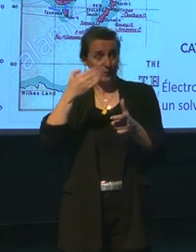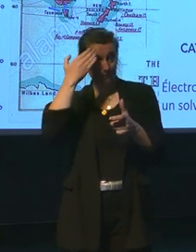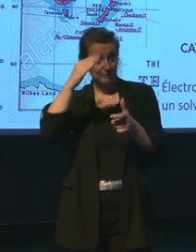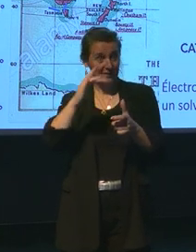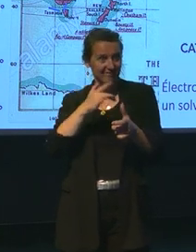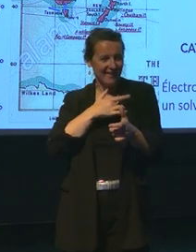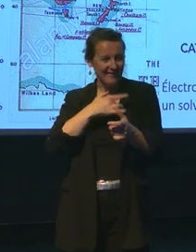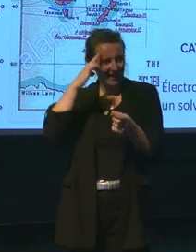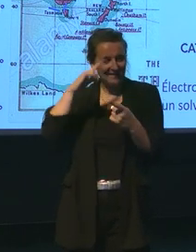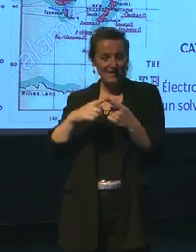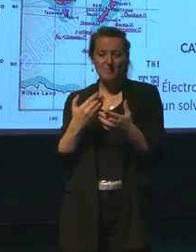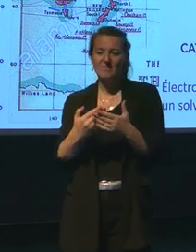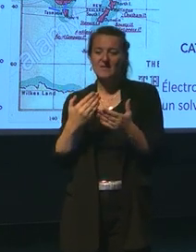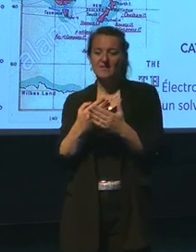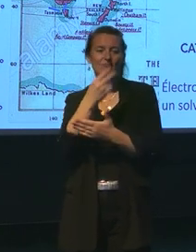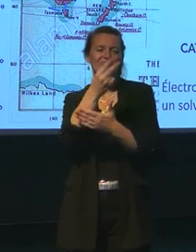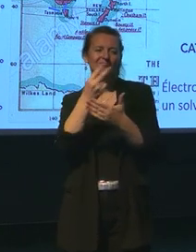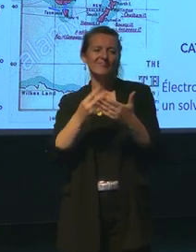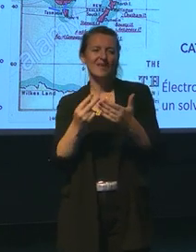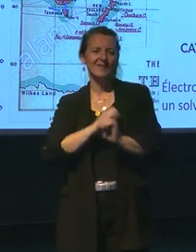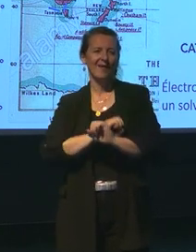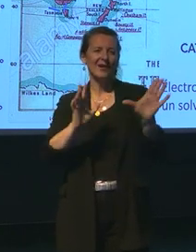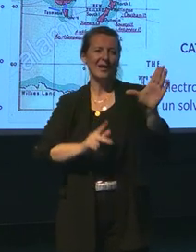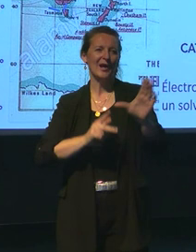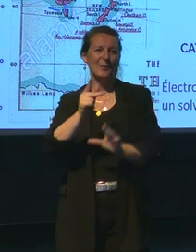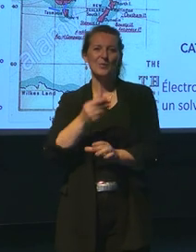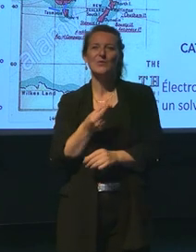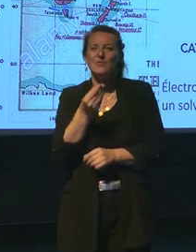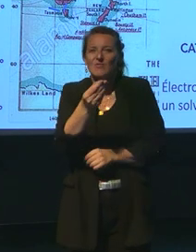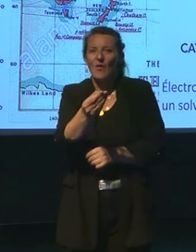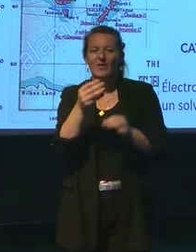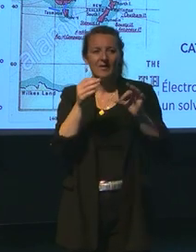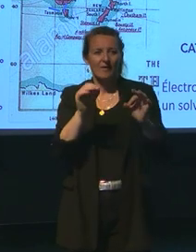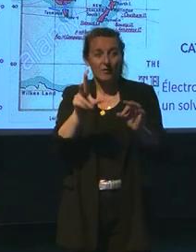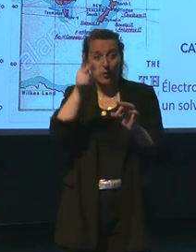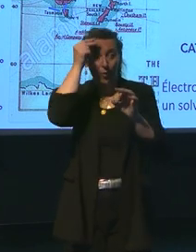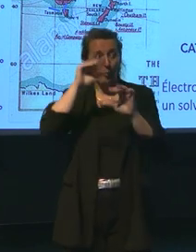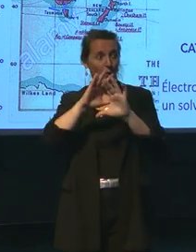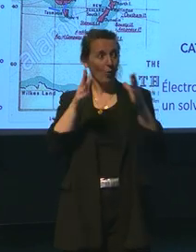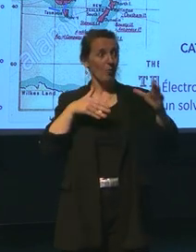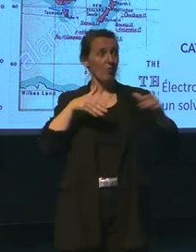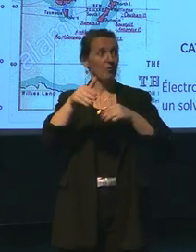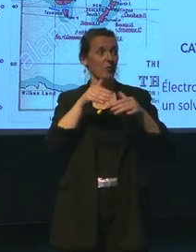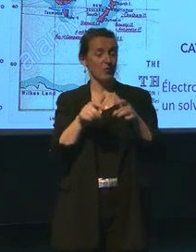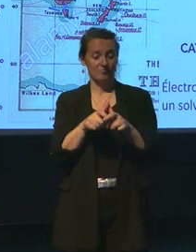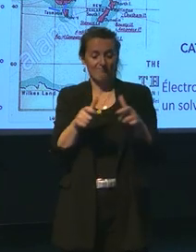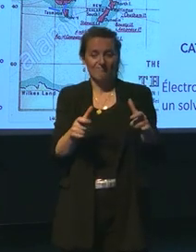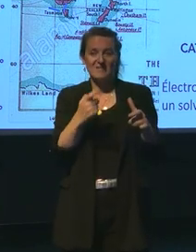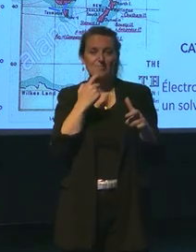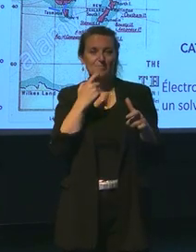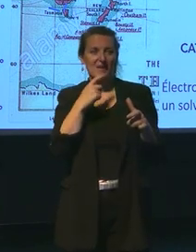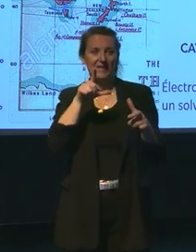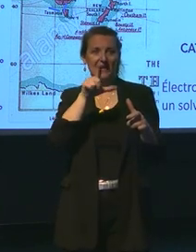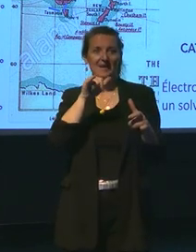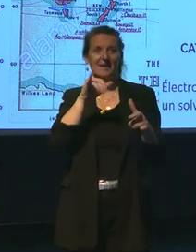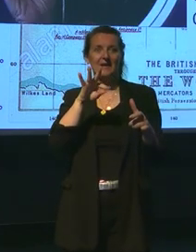de cette situation, j'ai mis un schéma un peu plus explicite sur les composants d'une batterie de lithium-mino. Donc, je rappelle que